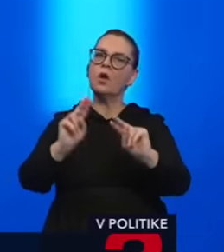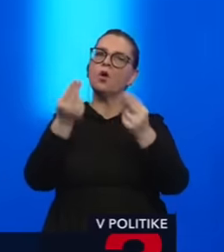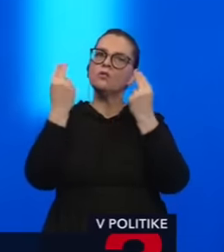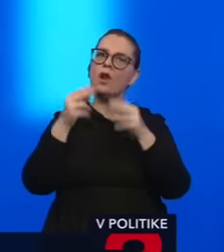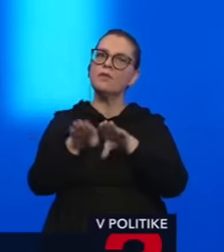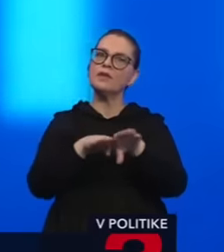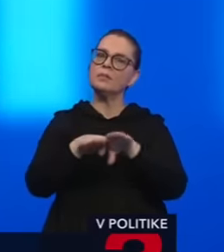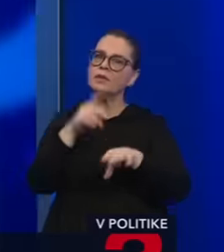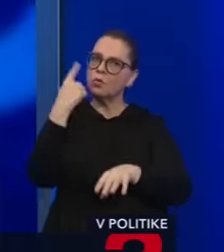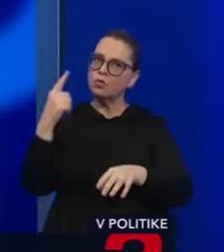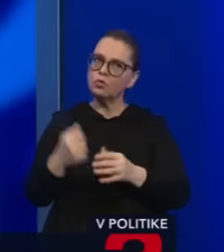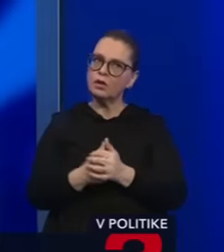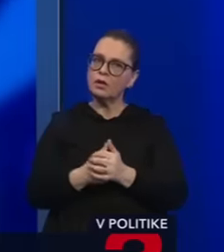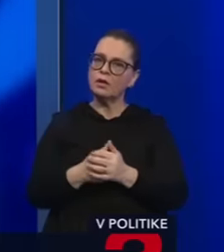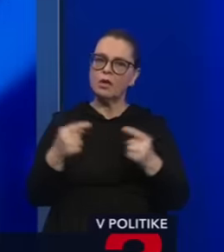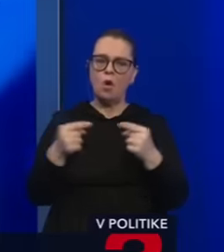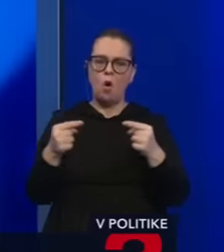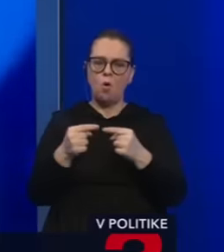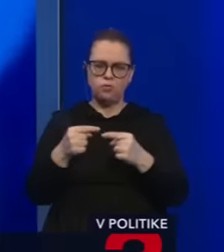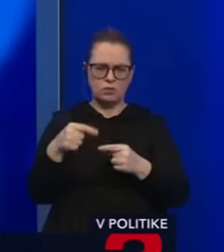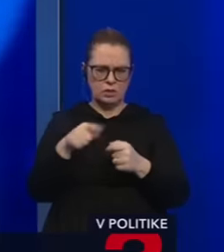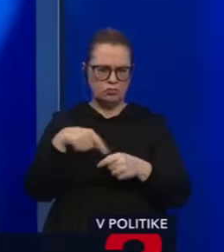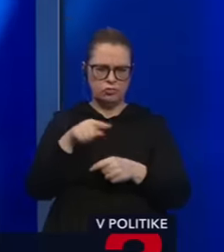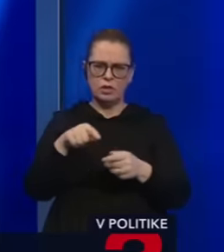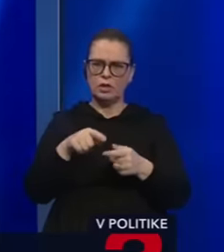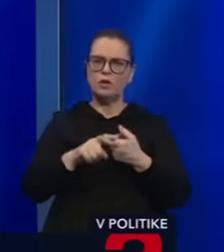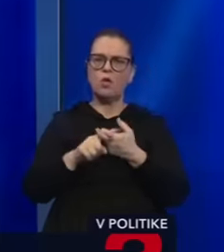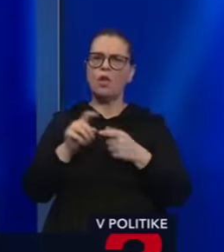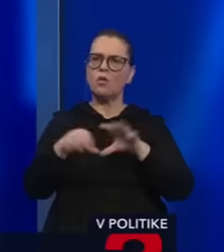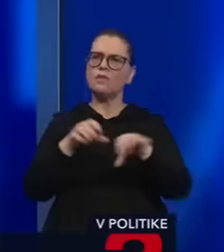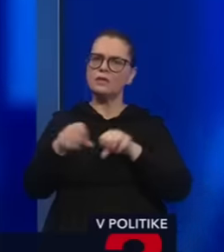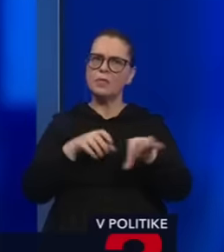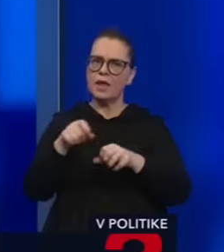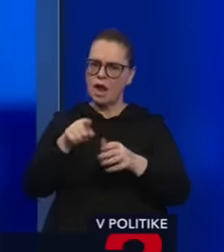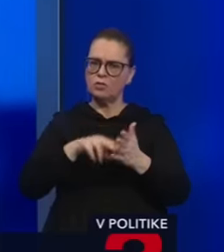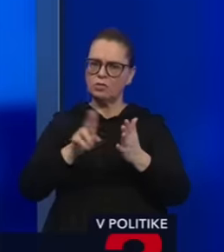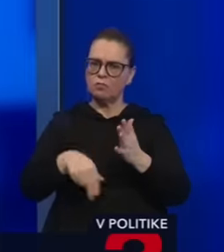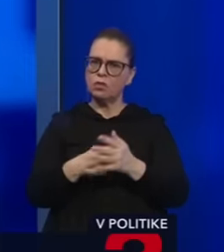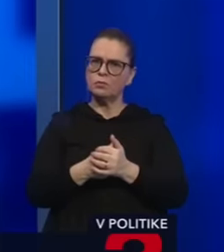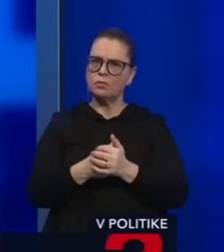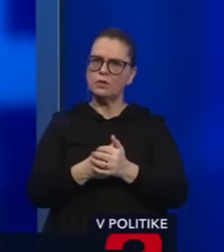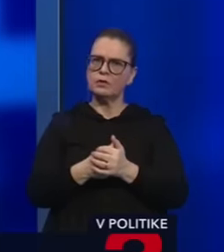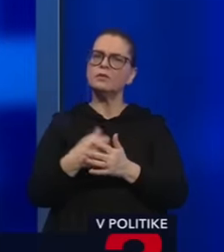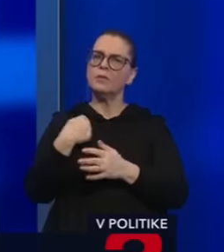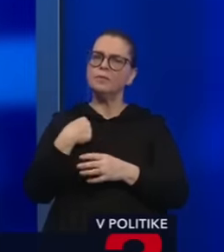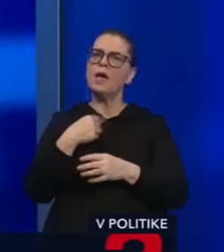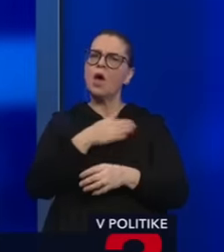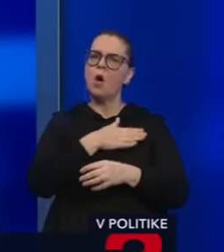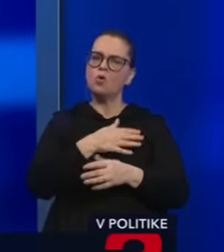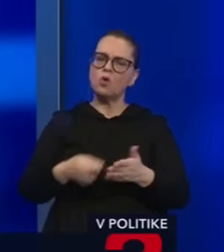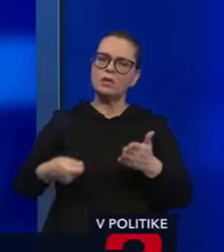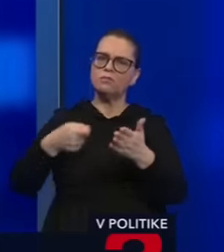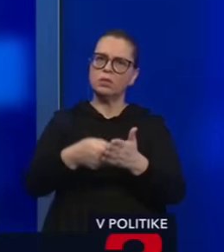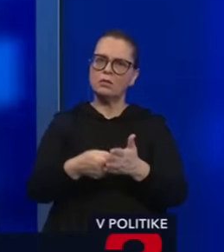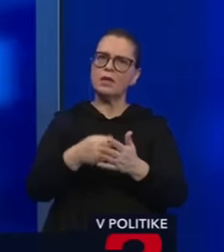ministerky kultúry? Viem, že opoziční kolegovia tieto podpisy zbierajú. My sme, samozrejme, ako sme povedali, sme ochotný ich pripojiť